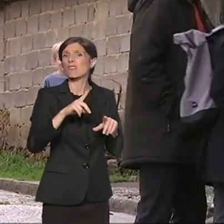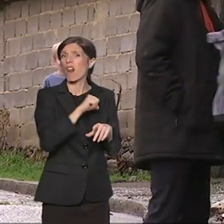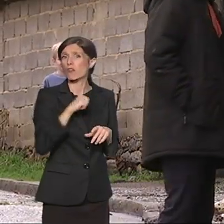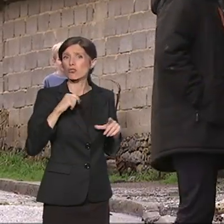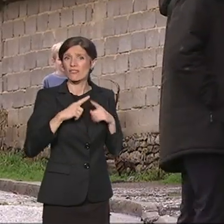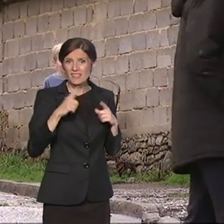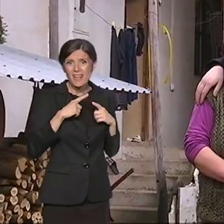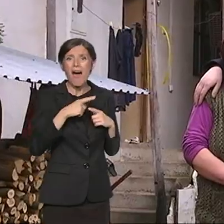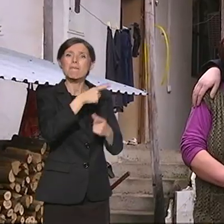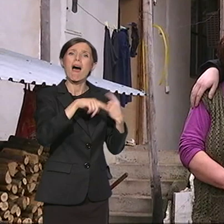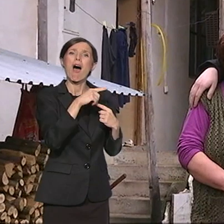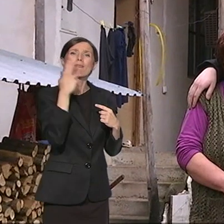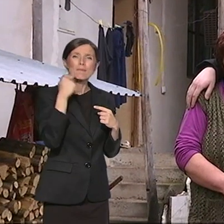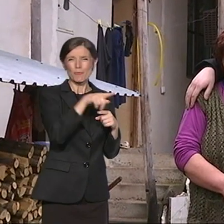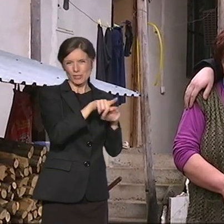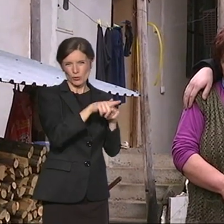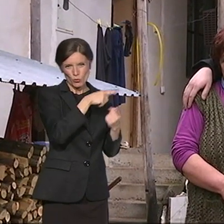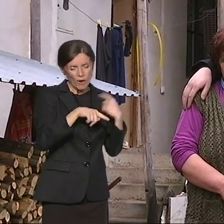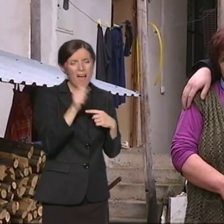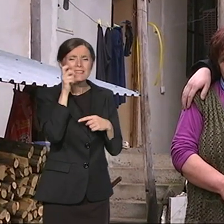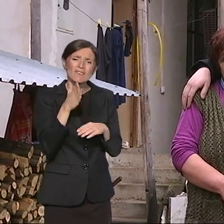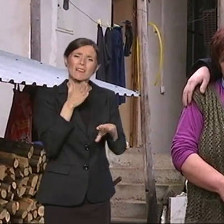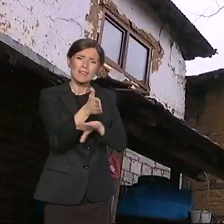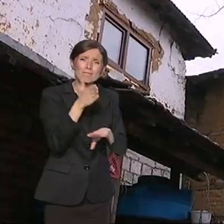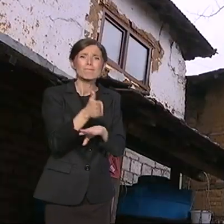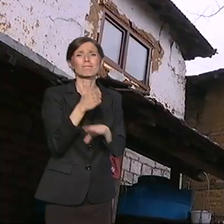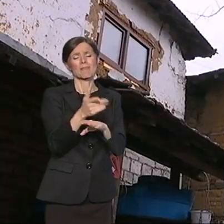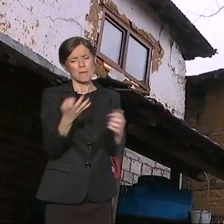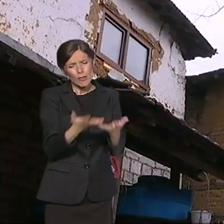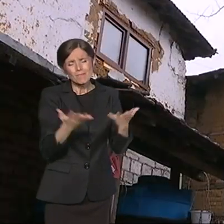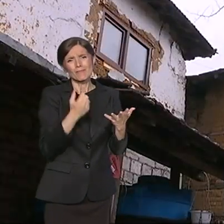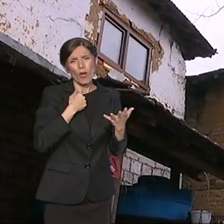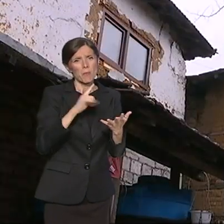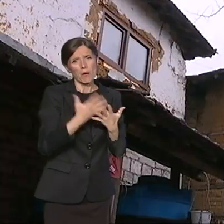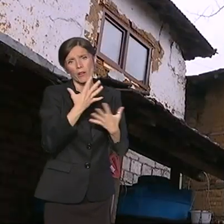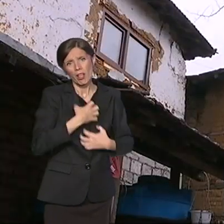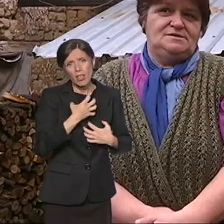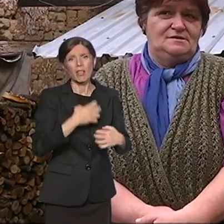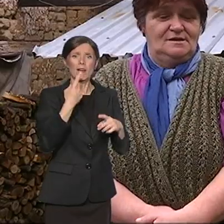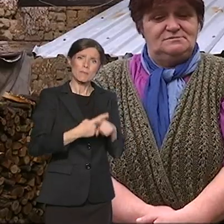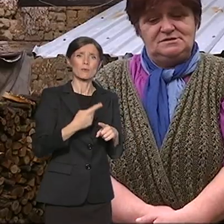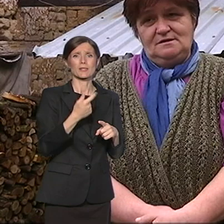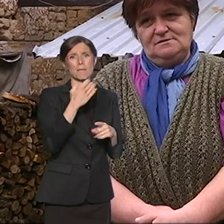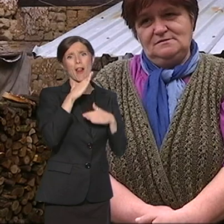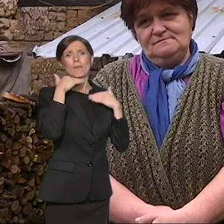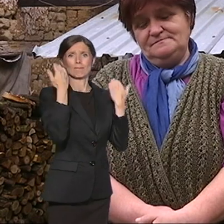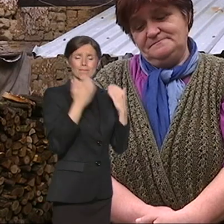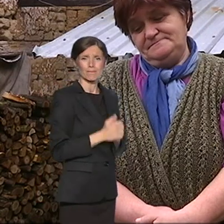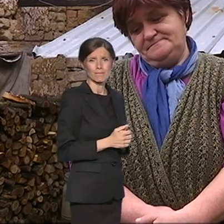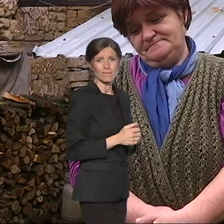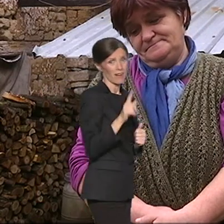i izmame osmeh. Što nije lak zadatak. Jelena se javlja sim? Jeste, danas mi se jel.